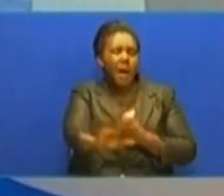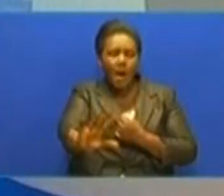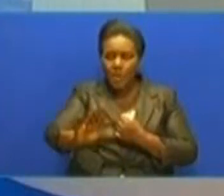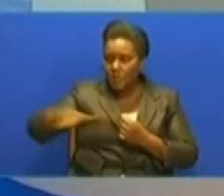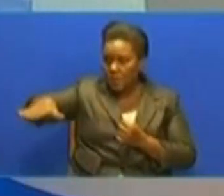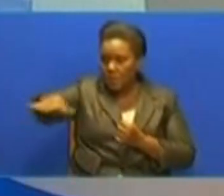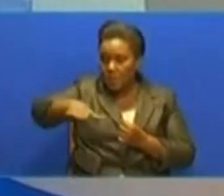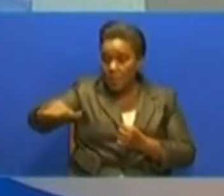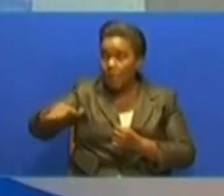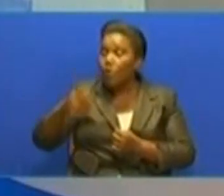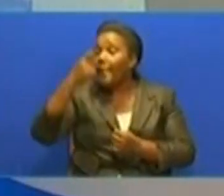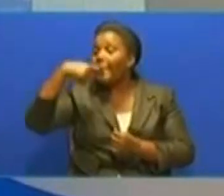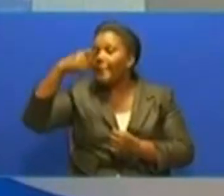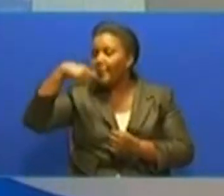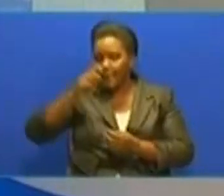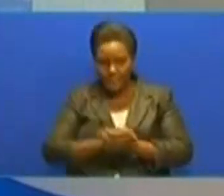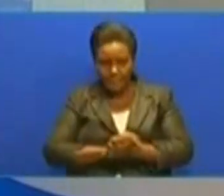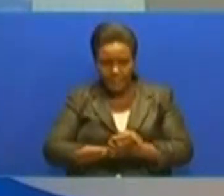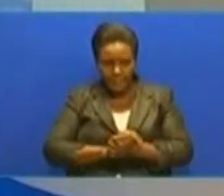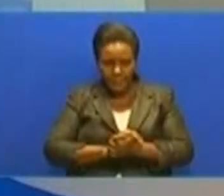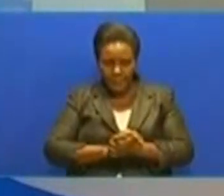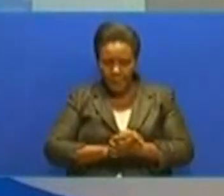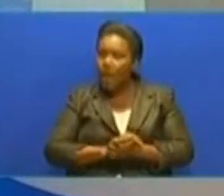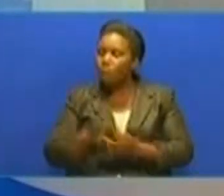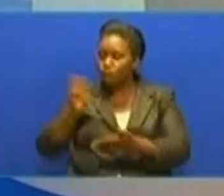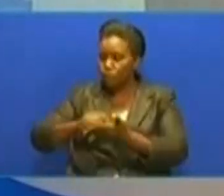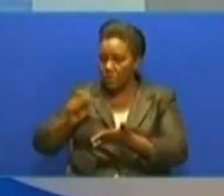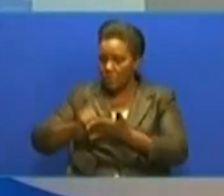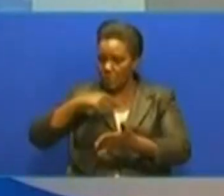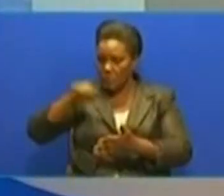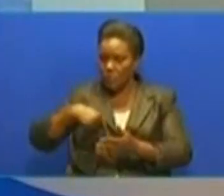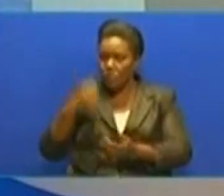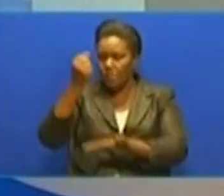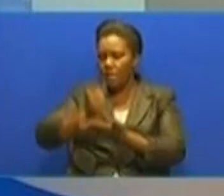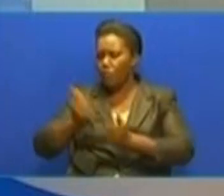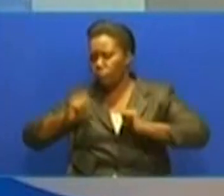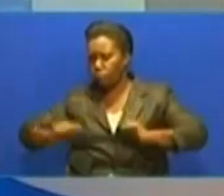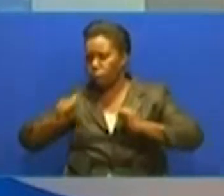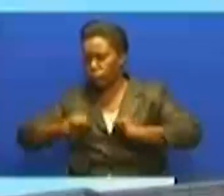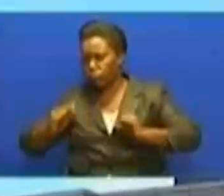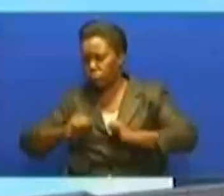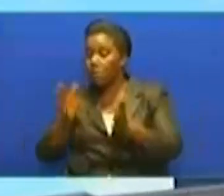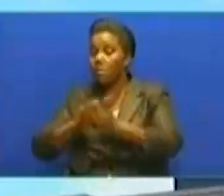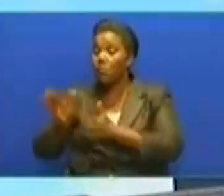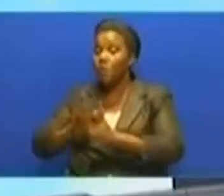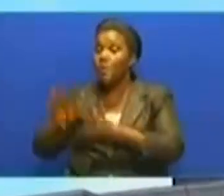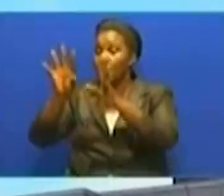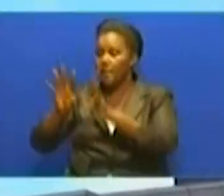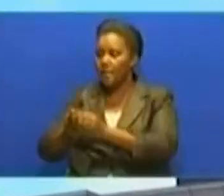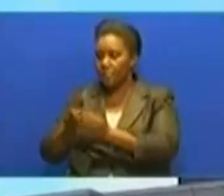moja ya nembo kubwa karika jiji hili la Dodoma Mozetu, Eva Spando, wame tembelea ino hilo na kuenda tarifa ifuatayo